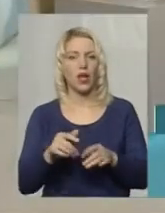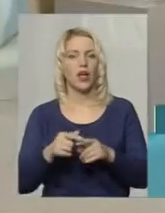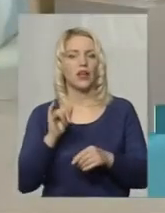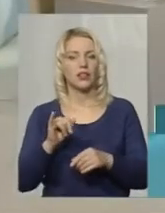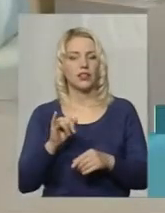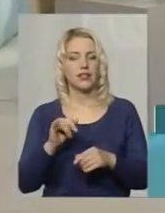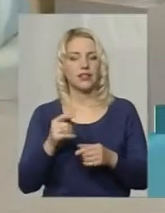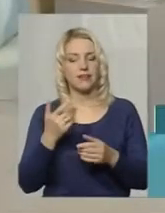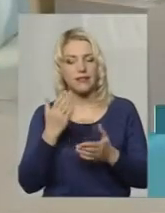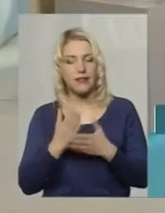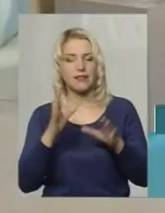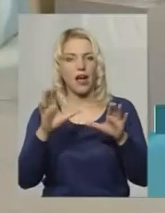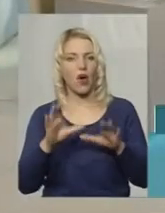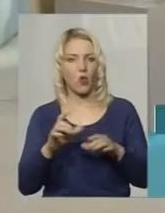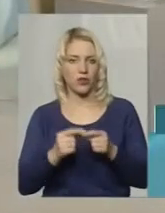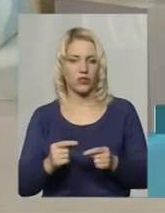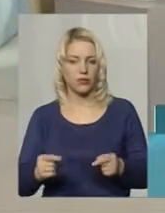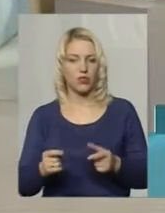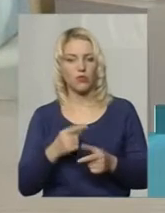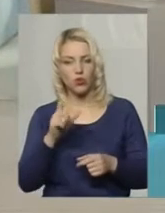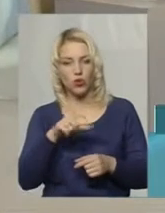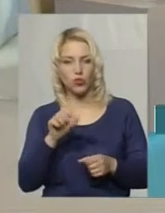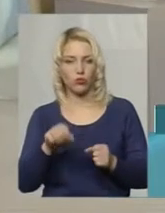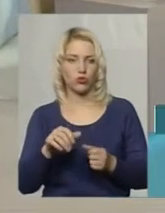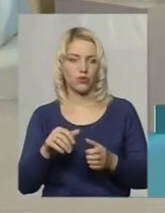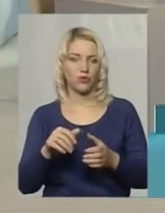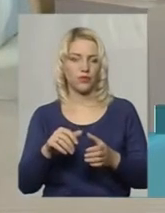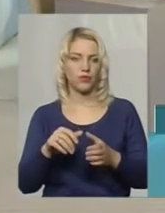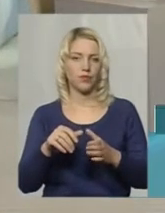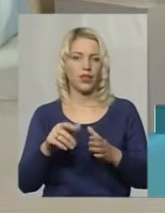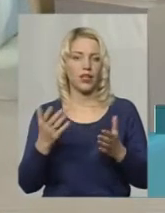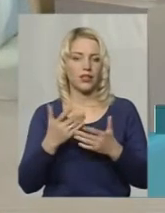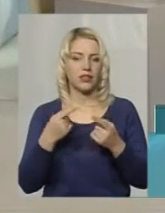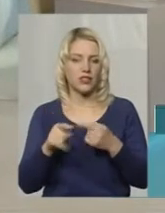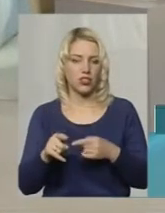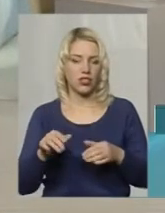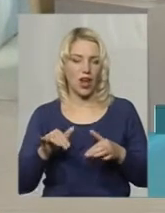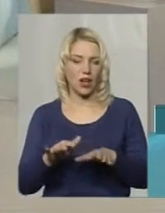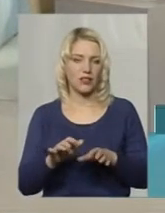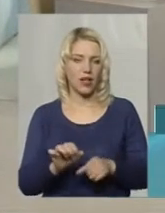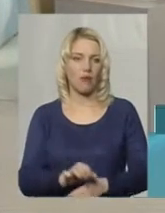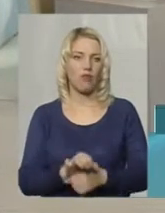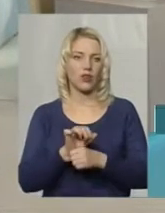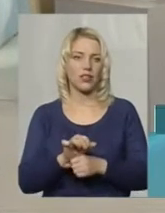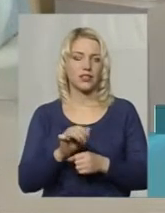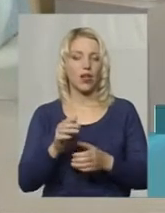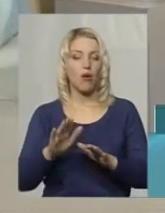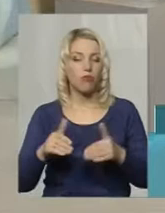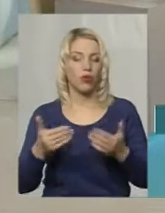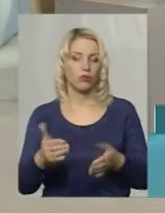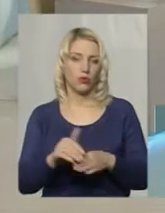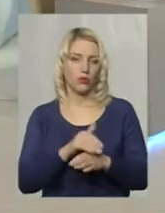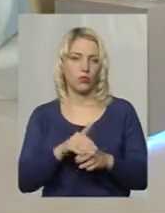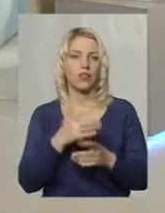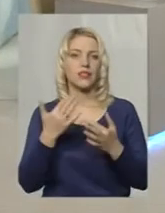або, можливо, люди можуть вдаватися до інших акцій протесту, от порекомендуйте, будь ласка, які не